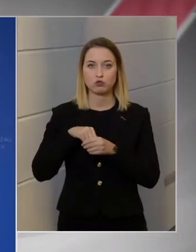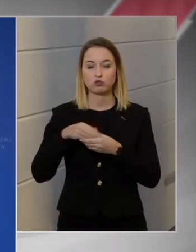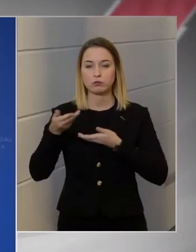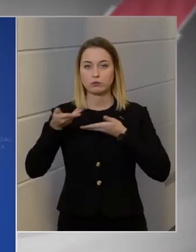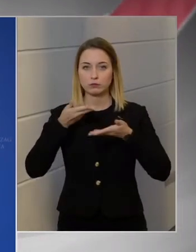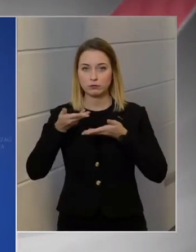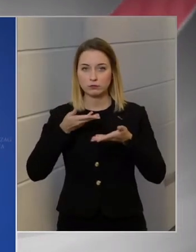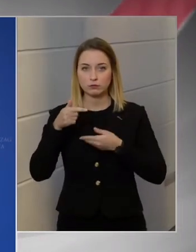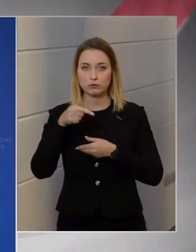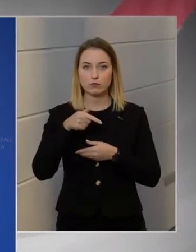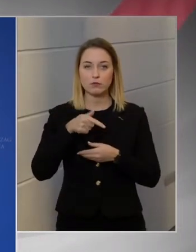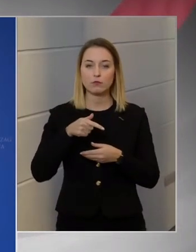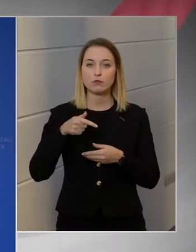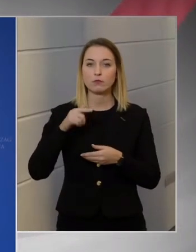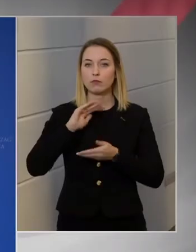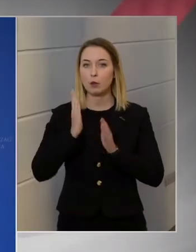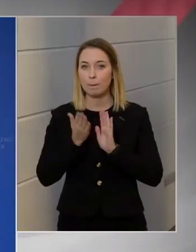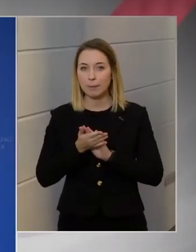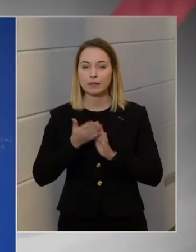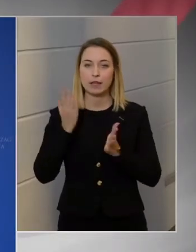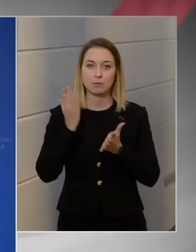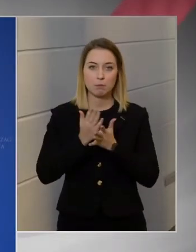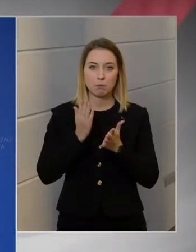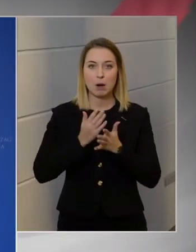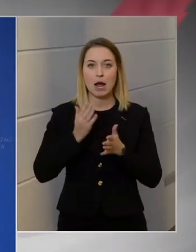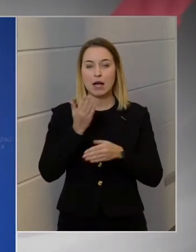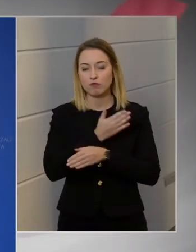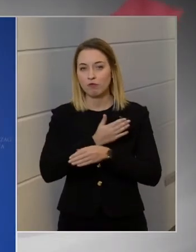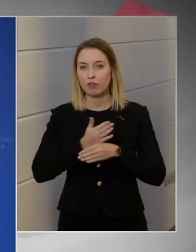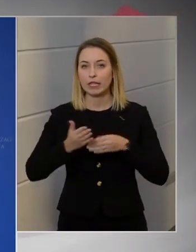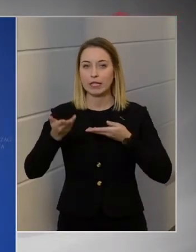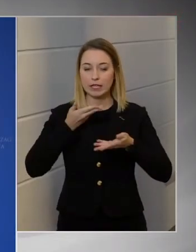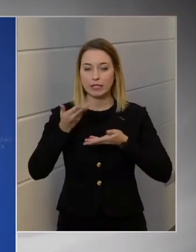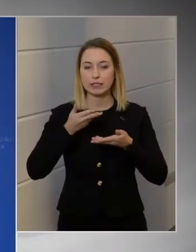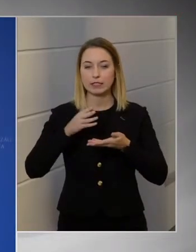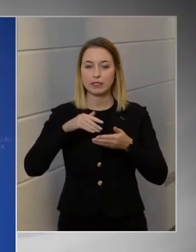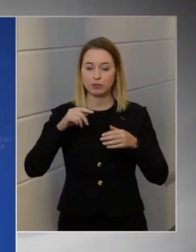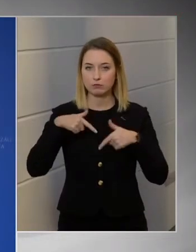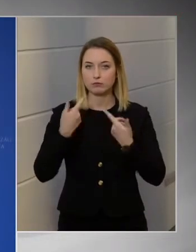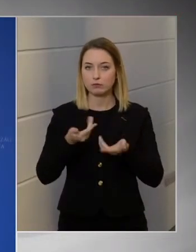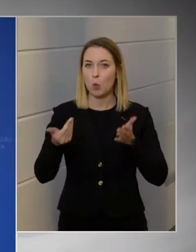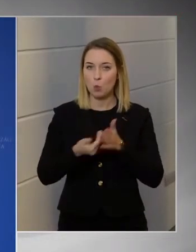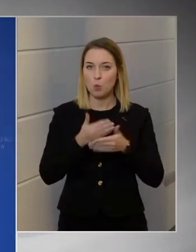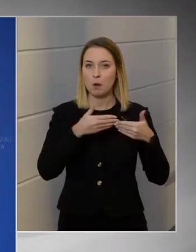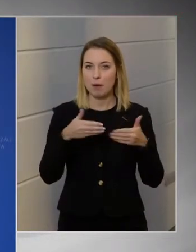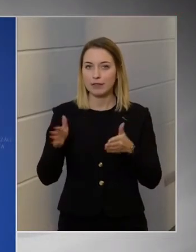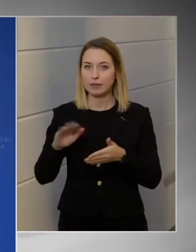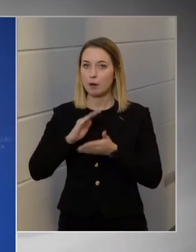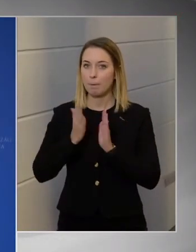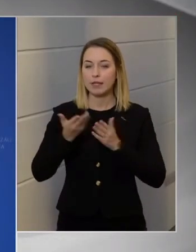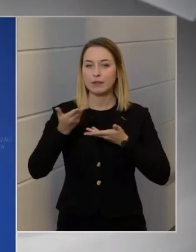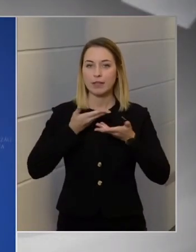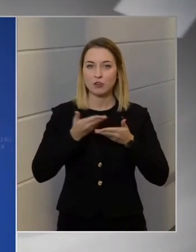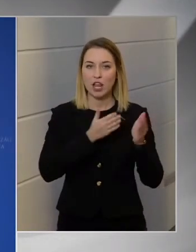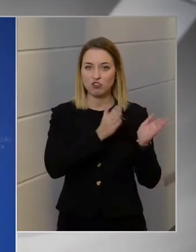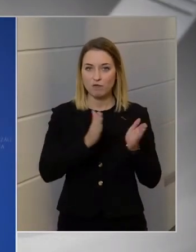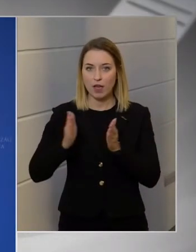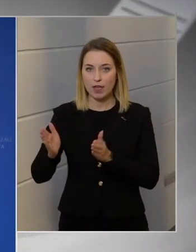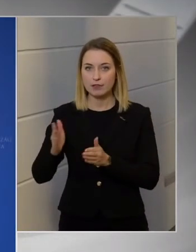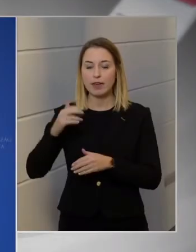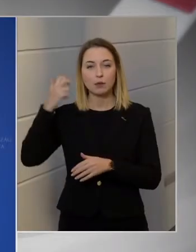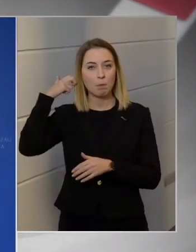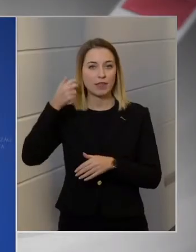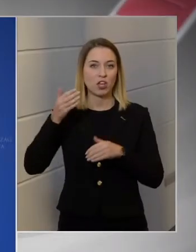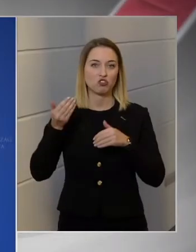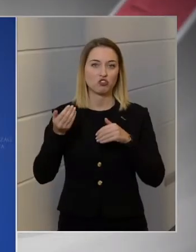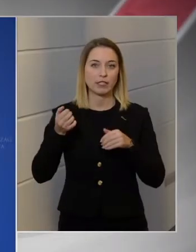amikor minden fejezetet már végigtárgyaltak, akkor az összes fejezetet újra megnyitják. Tehát minden tárgyalási fejezet a Megyesi Kormány alatt nyitott